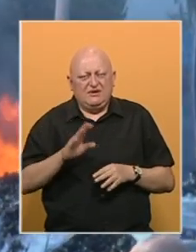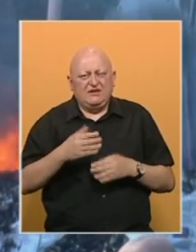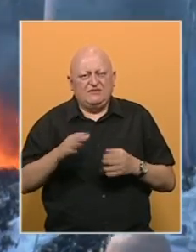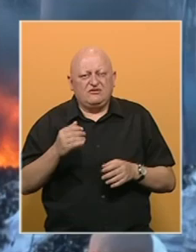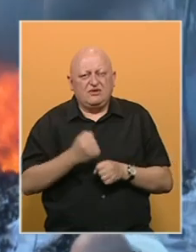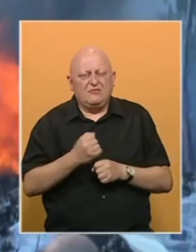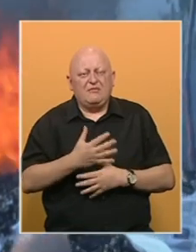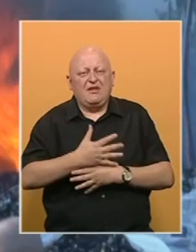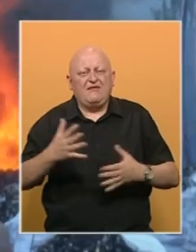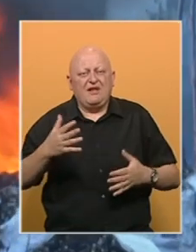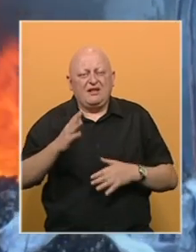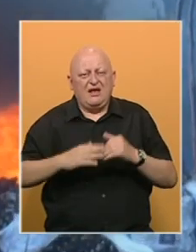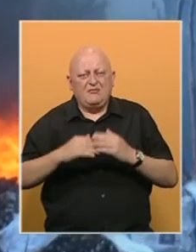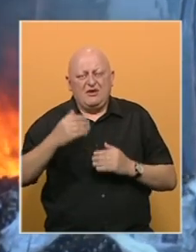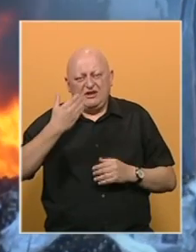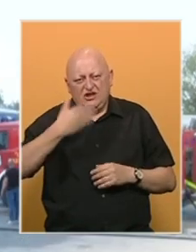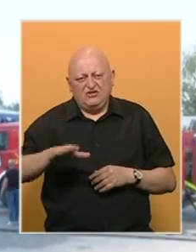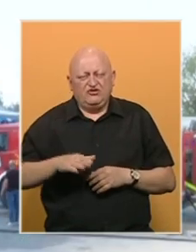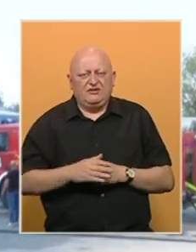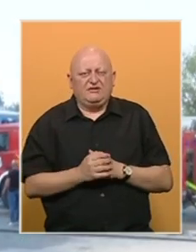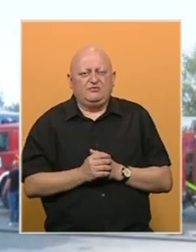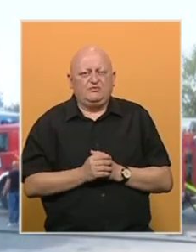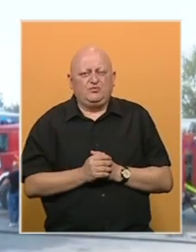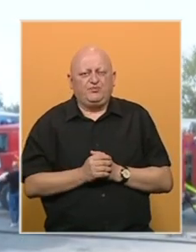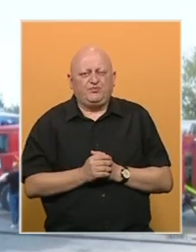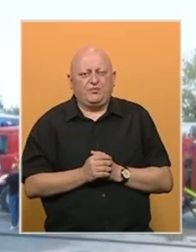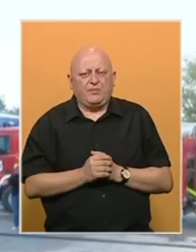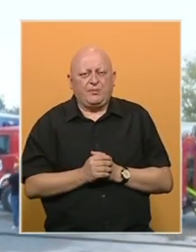Nezvanično pričinjena je ogromna materijalna šleta.